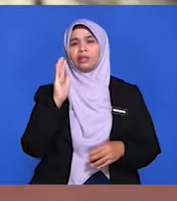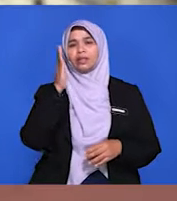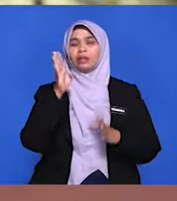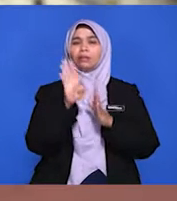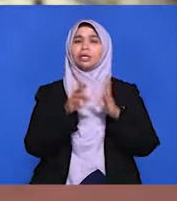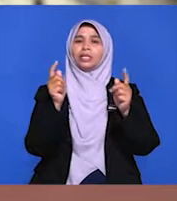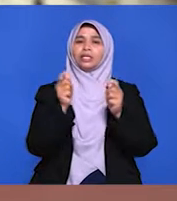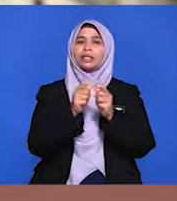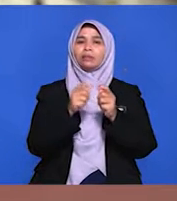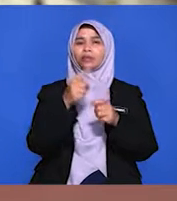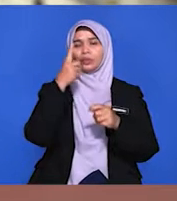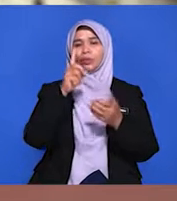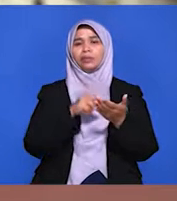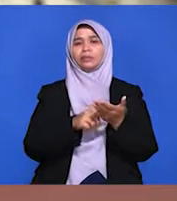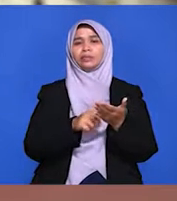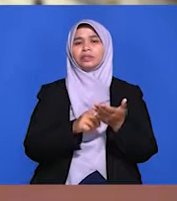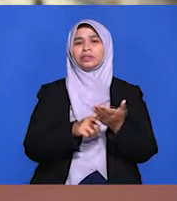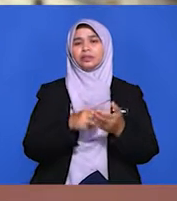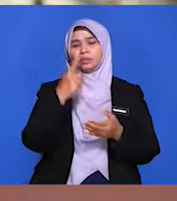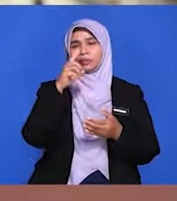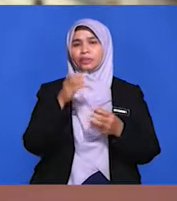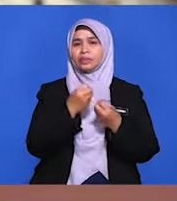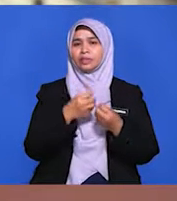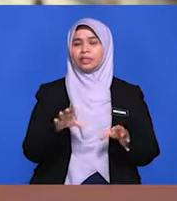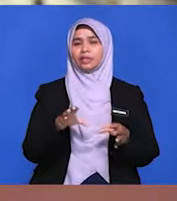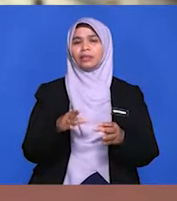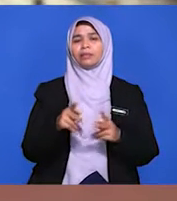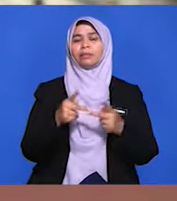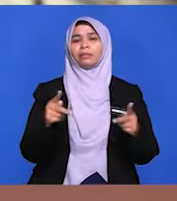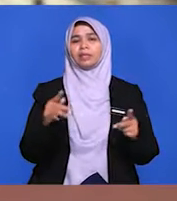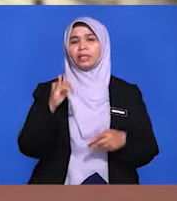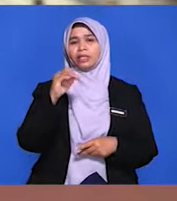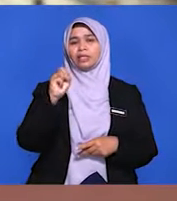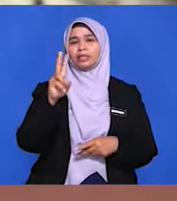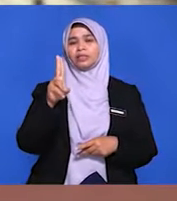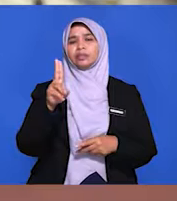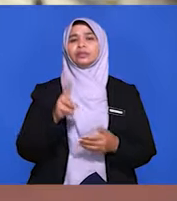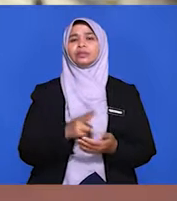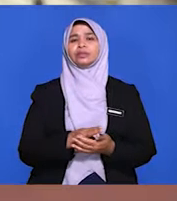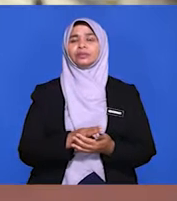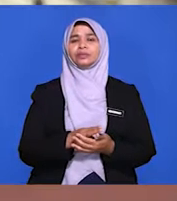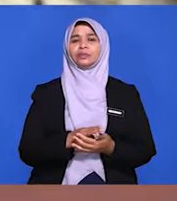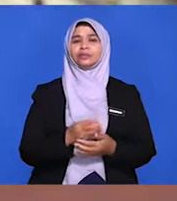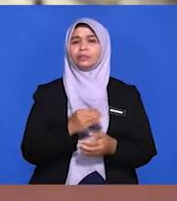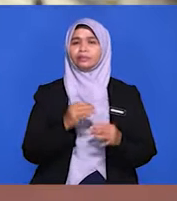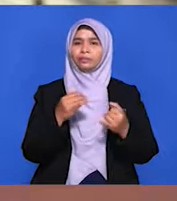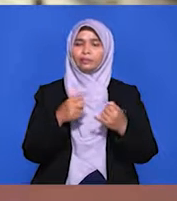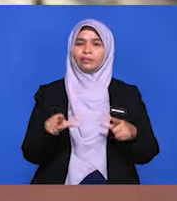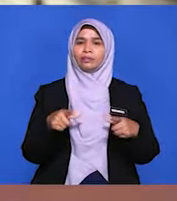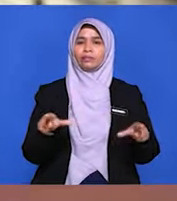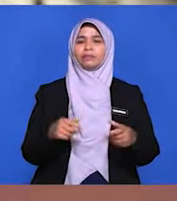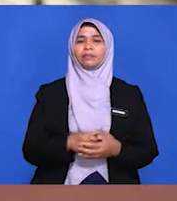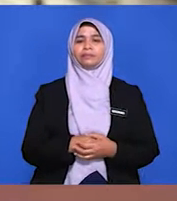anggota bertemu untuk membincangkan dan menyelesaikan pelbagai isu seperti isu-isu tuntutan